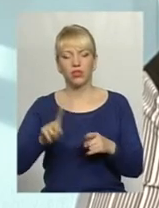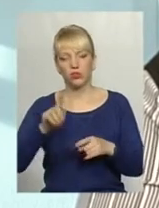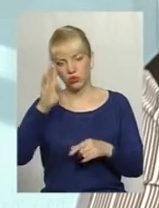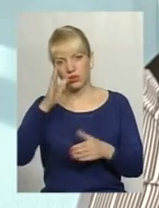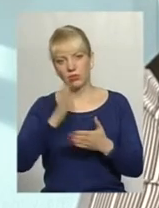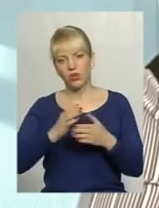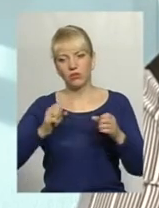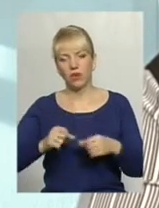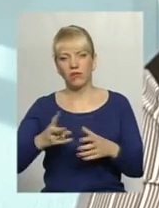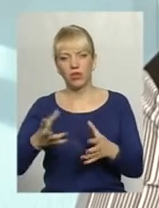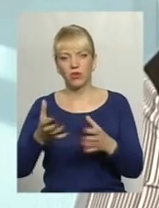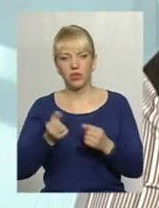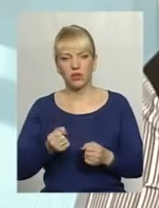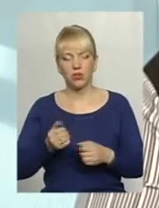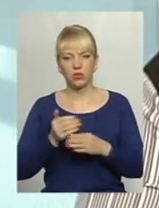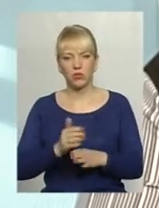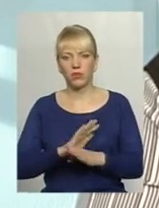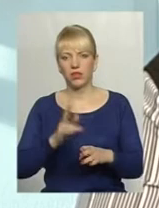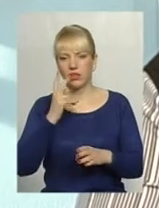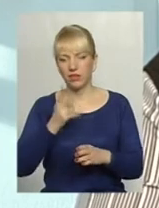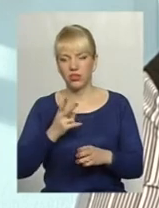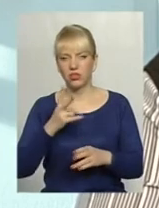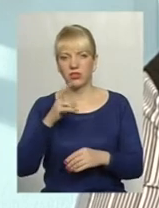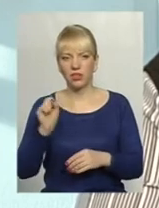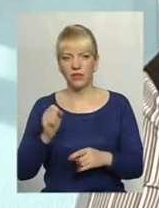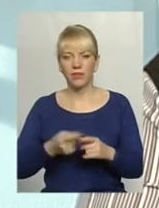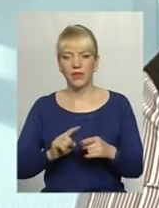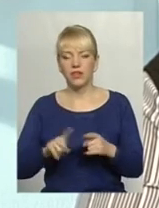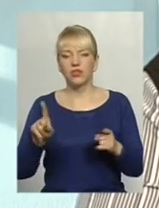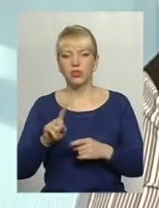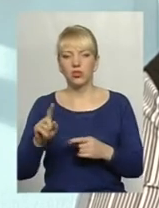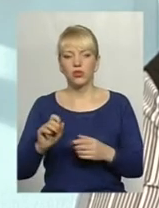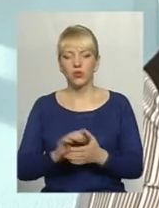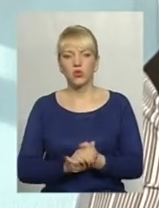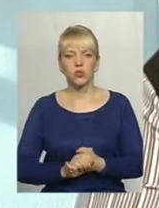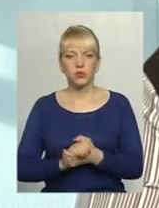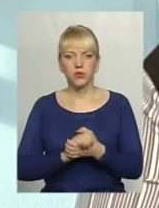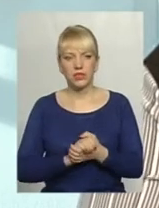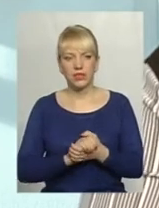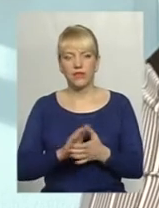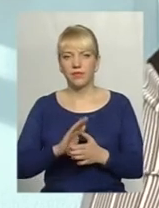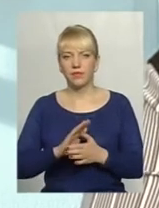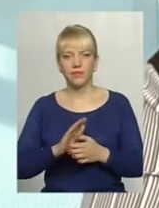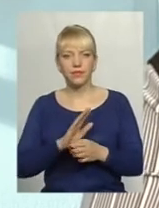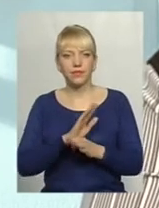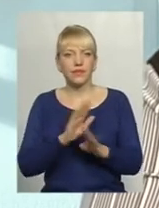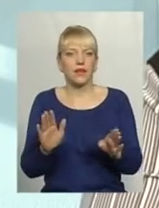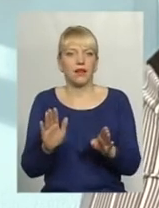право на отримання допомоги, не дивлячись на те, що в нас у суспільстві не прийнято